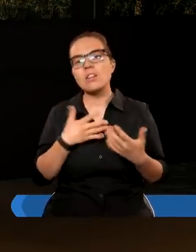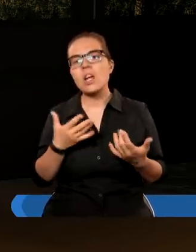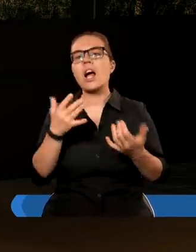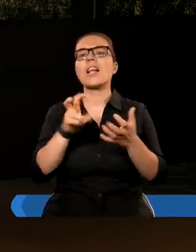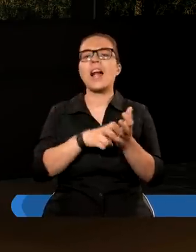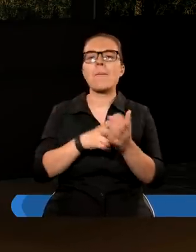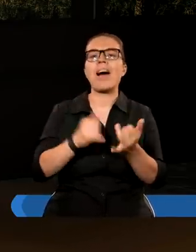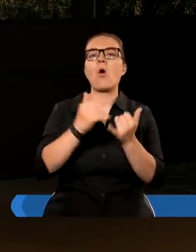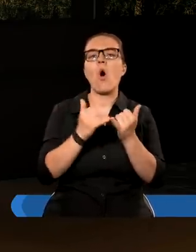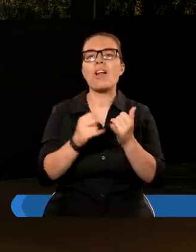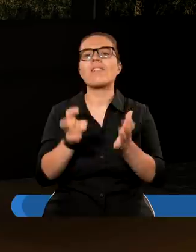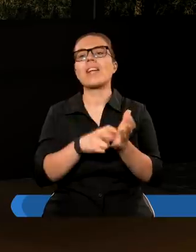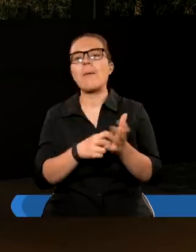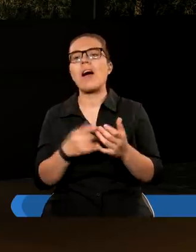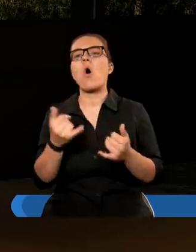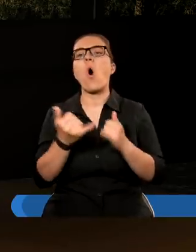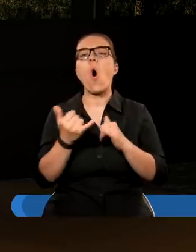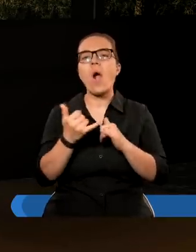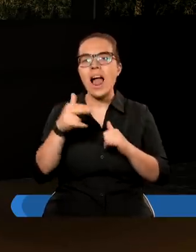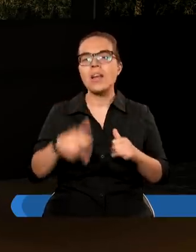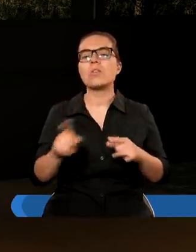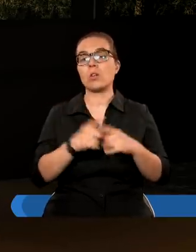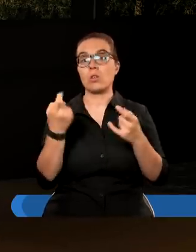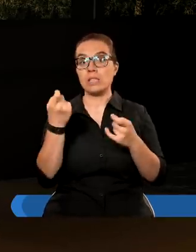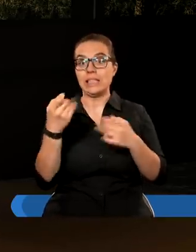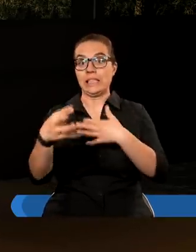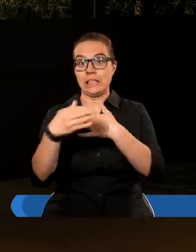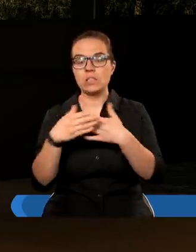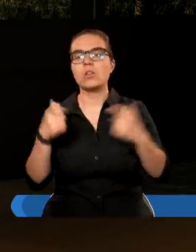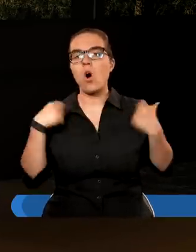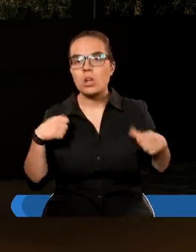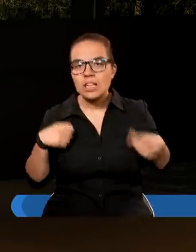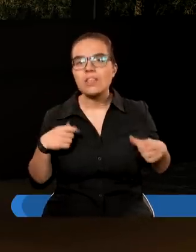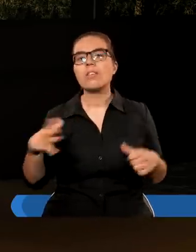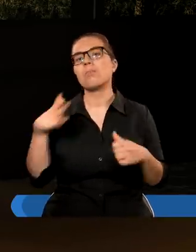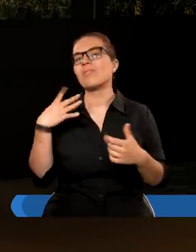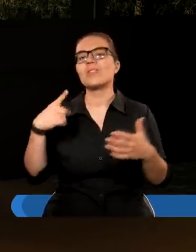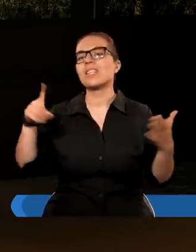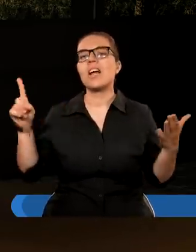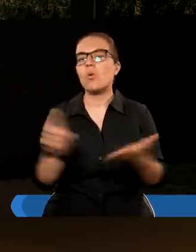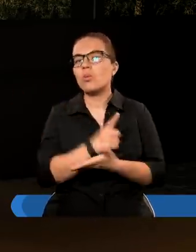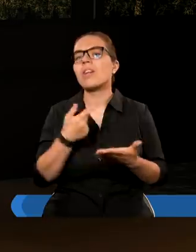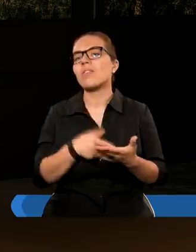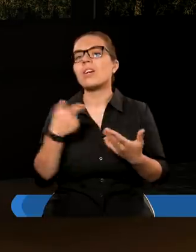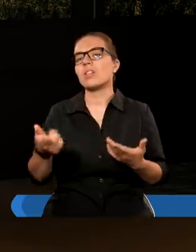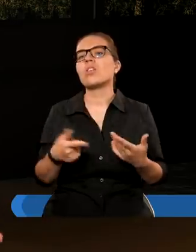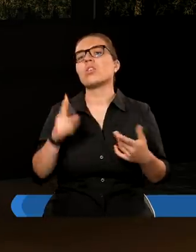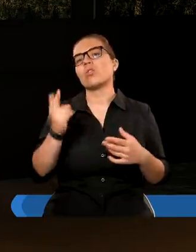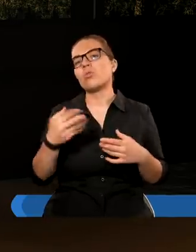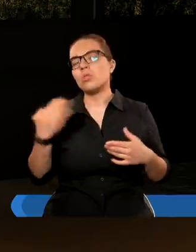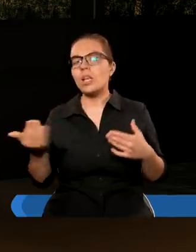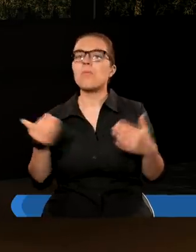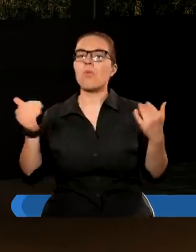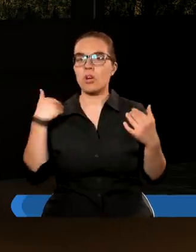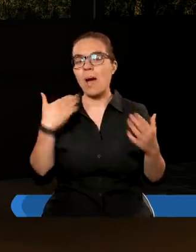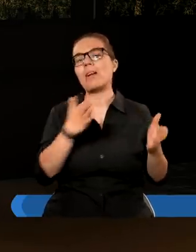oliwy, zabrakło oleju, no i już ta końcówka oczekiwania była nieudana. Także tutaj można powiedzieć, czy